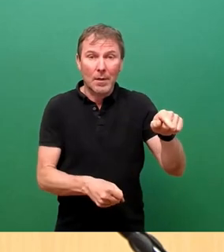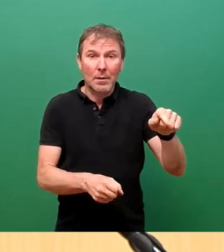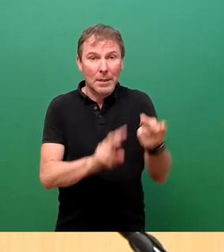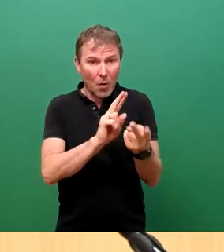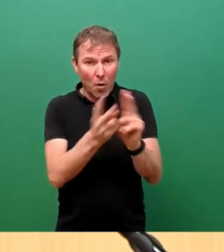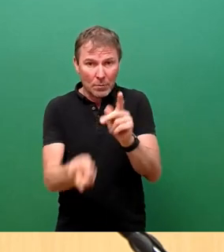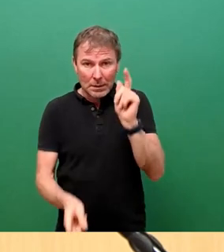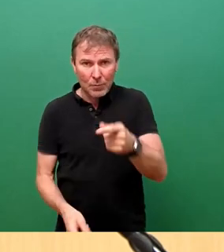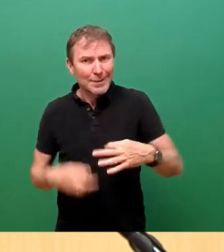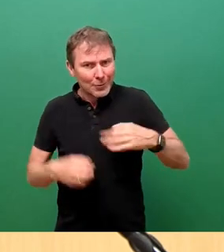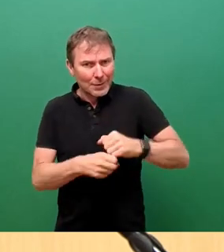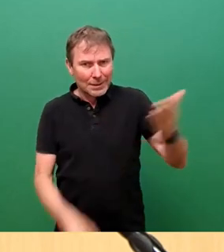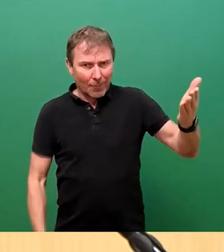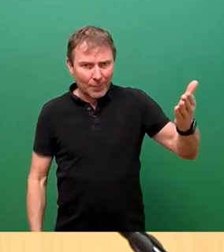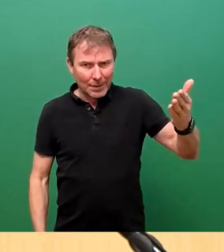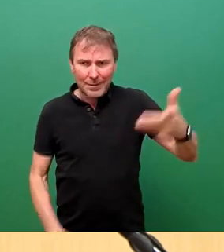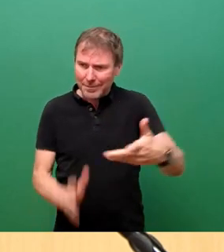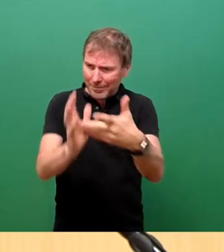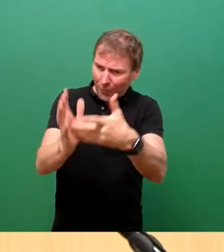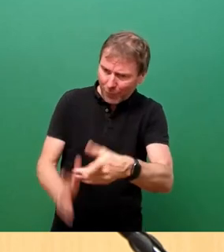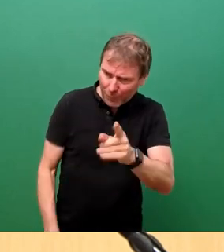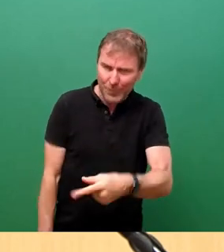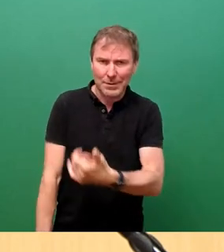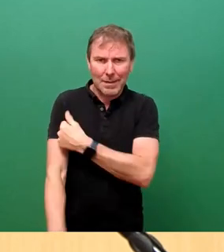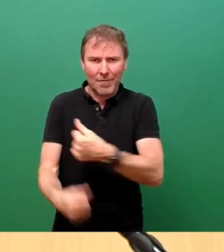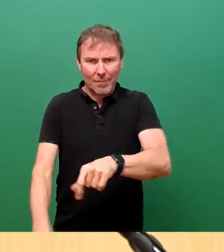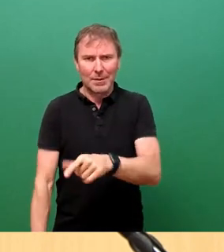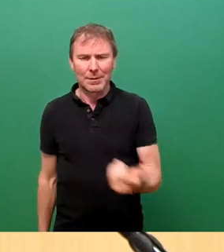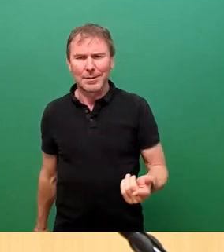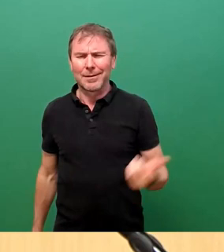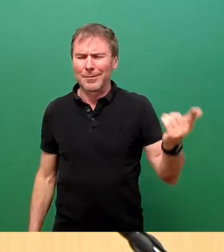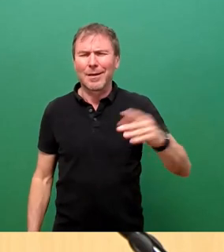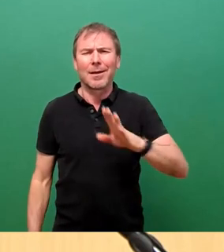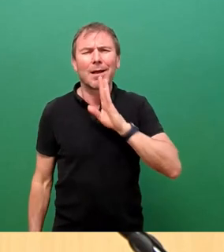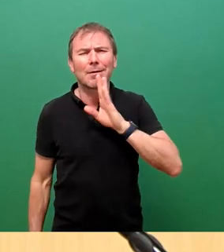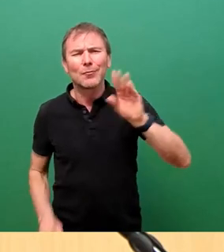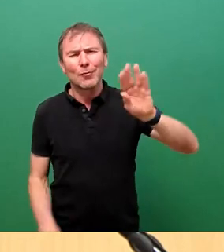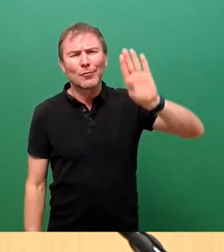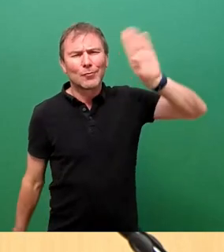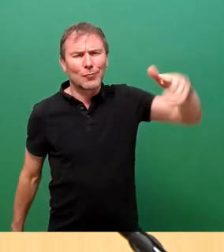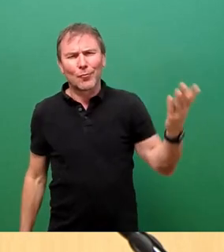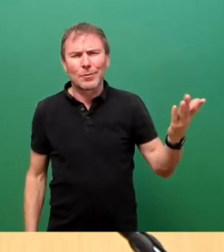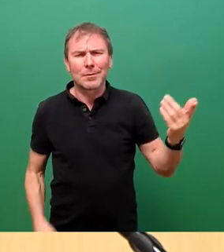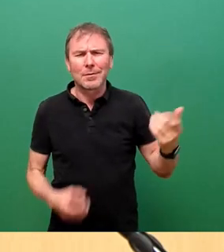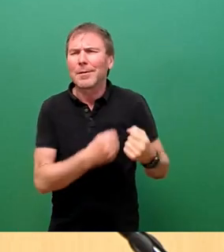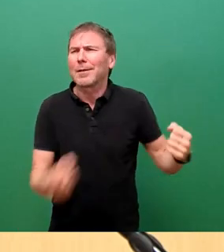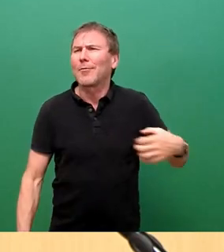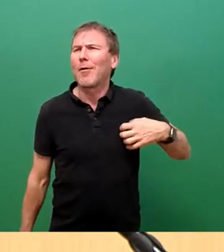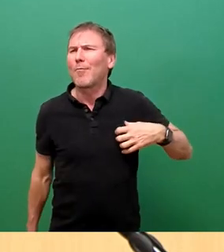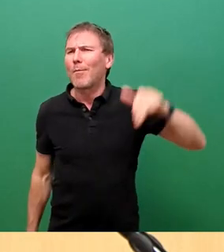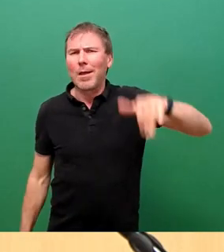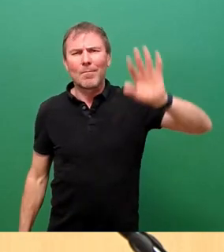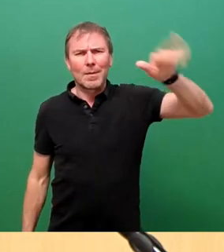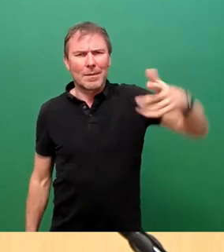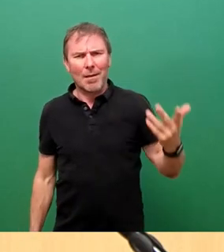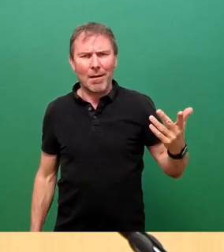Gesundheitsämter, die die Arbeit leisten müssen, die haben mit Verlaub im Moment mit ganz anderen Problemen alle Hände voll zu tun. Und